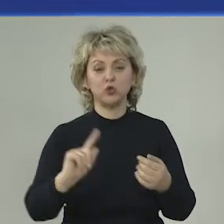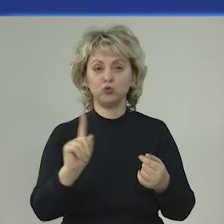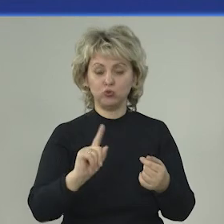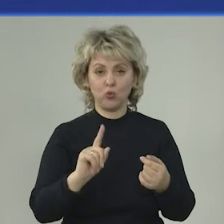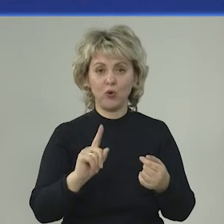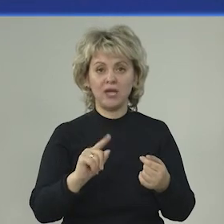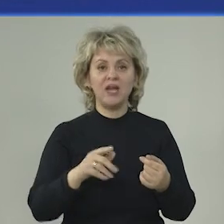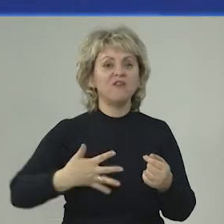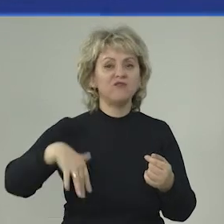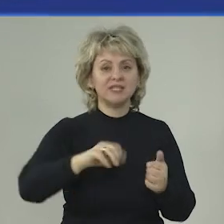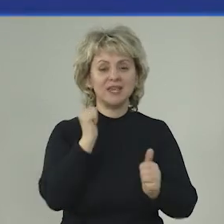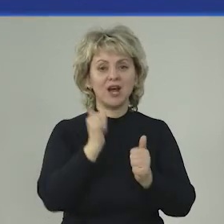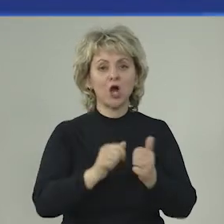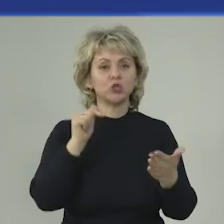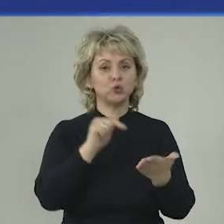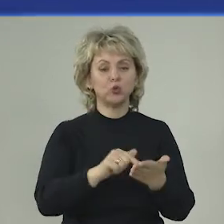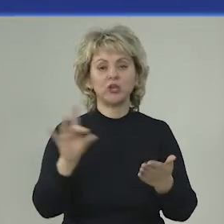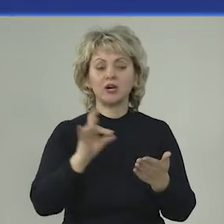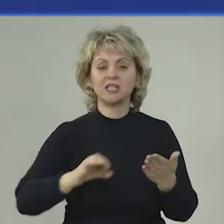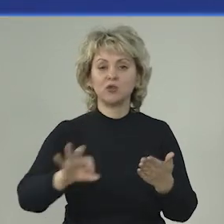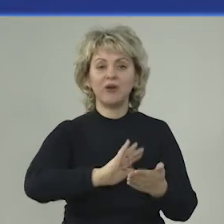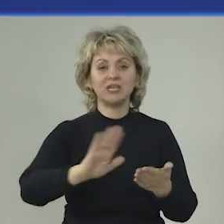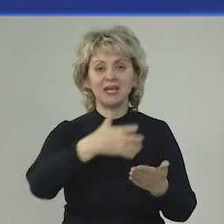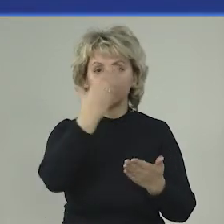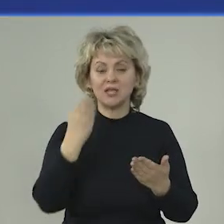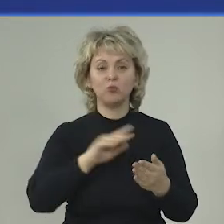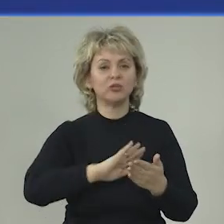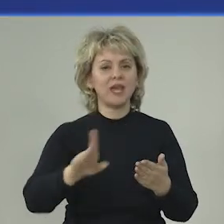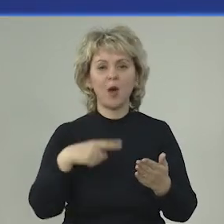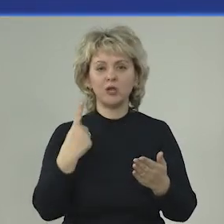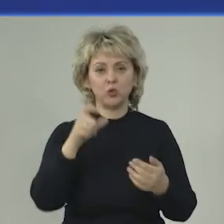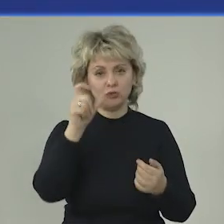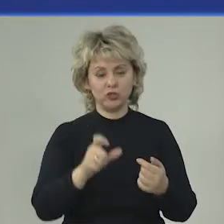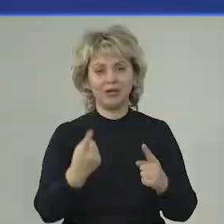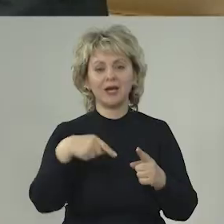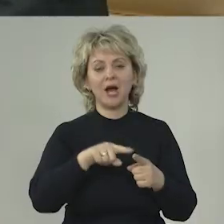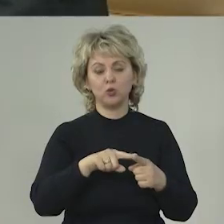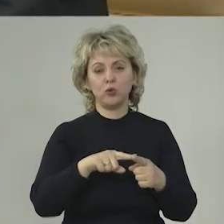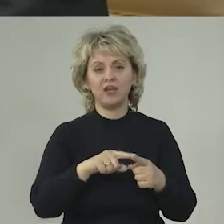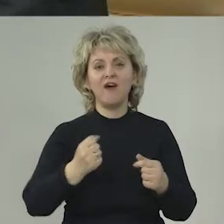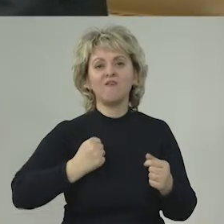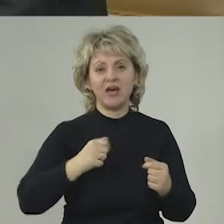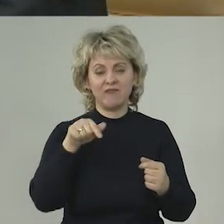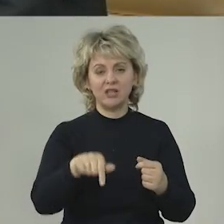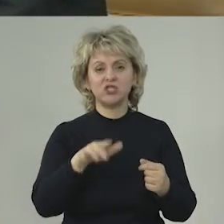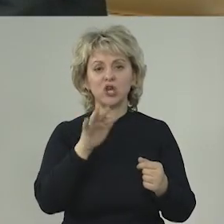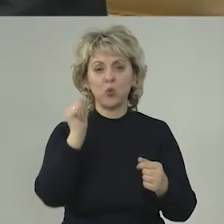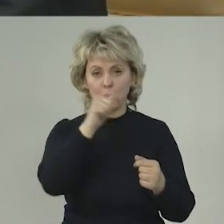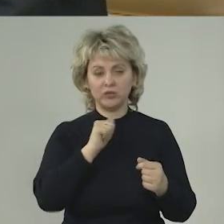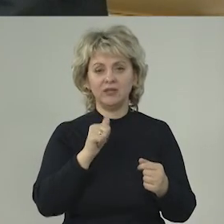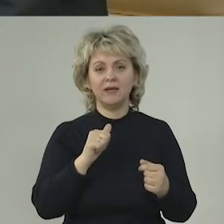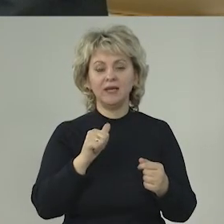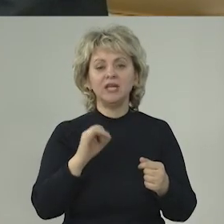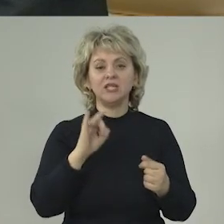Надеюсь, что везде, в каждой точке Ростовской области не забудут ни об одном человеке, который воевал в те годы.